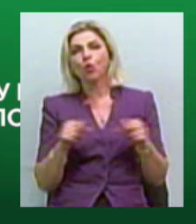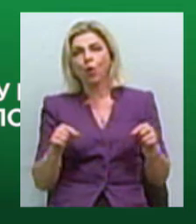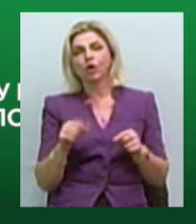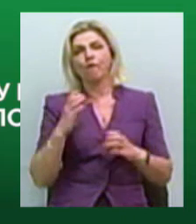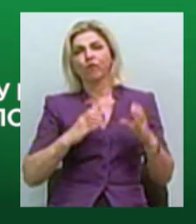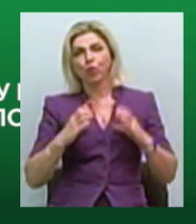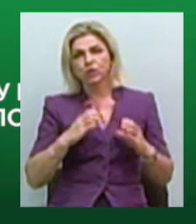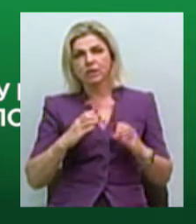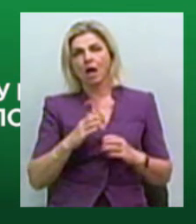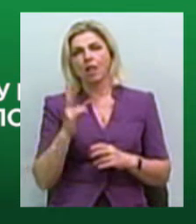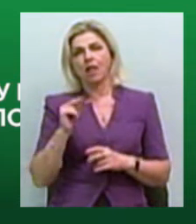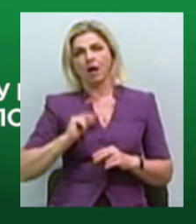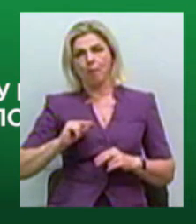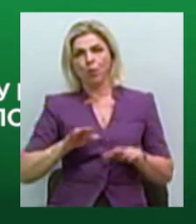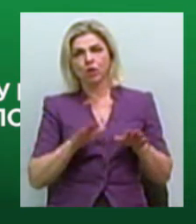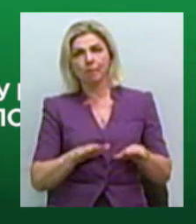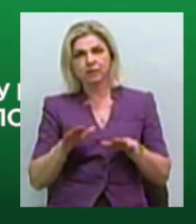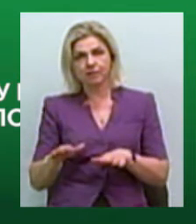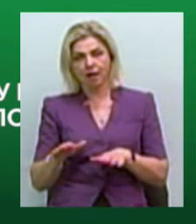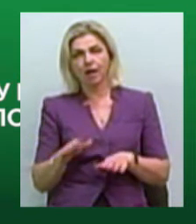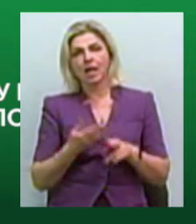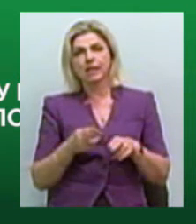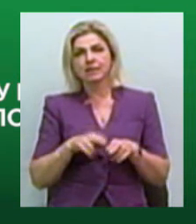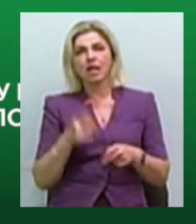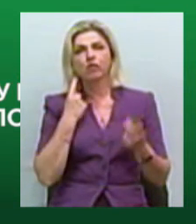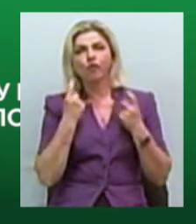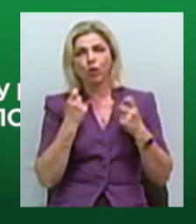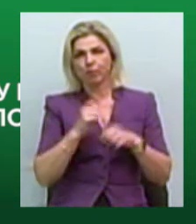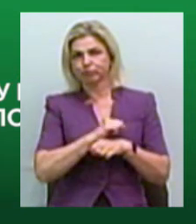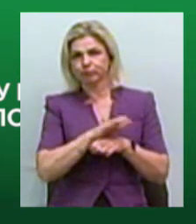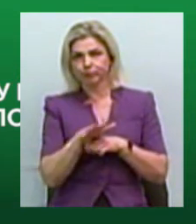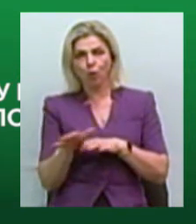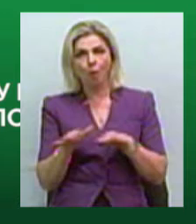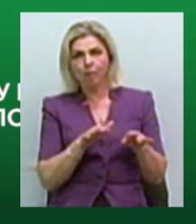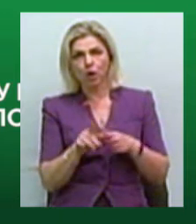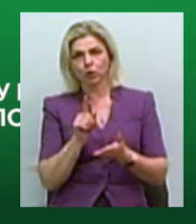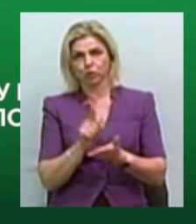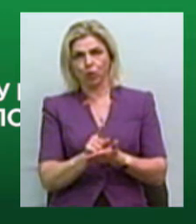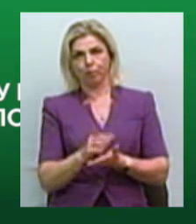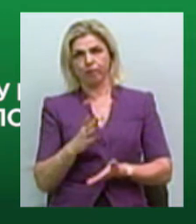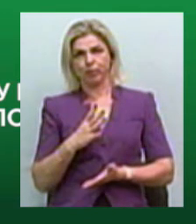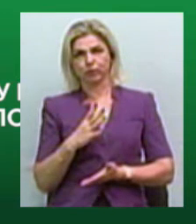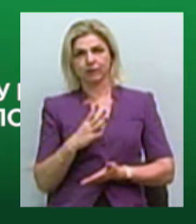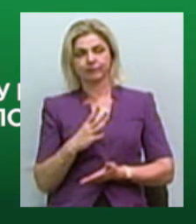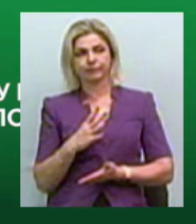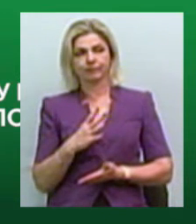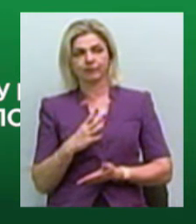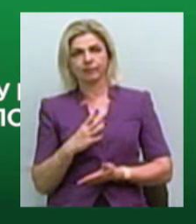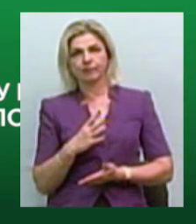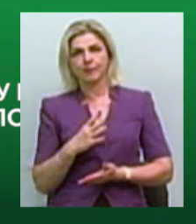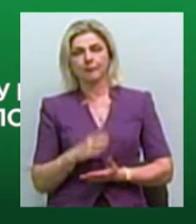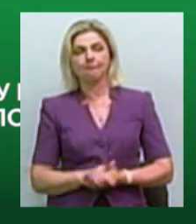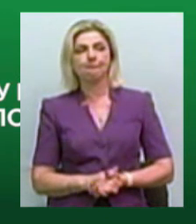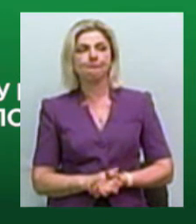в вузах, на робочих місцях. Тобто, ця інформаційна кампанія повинна бути всебічна.